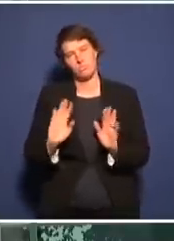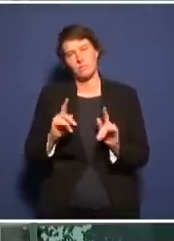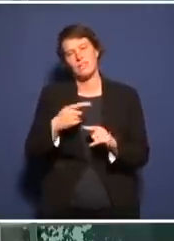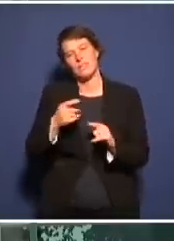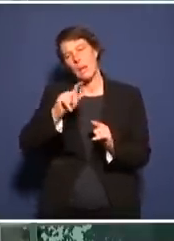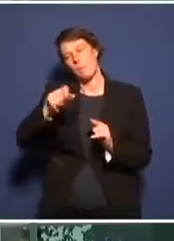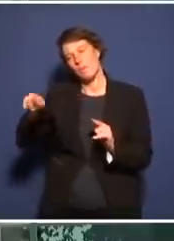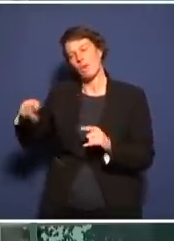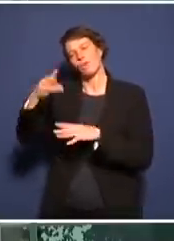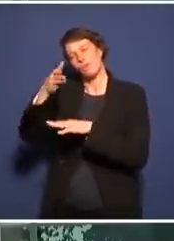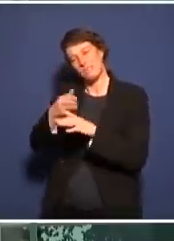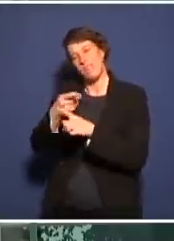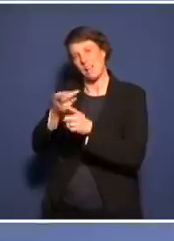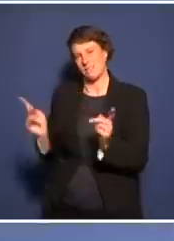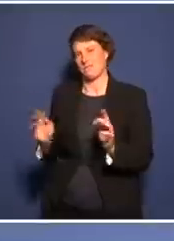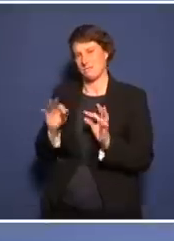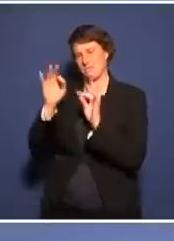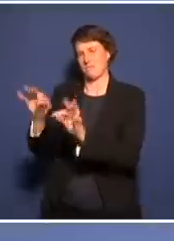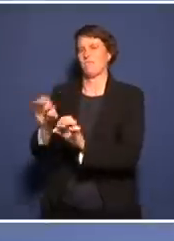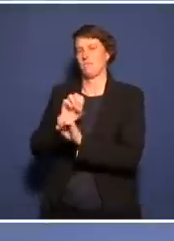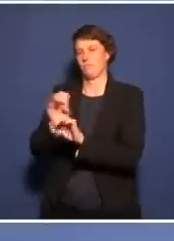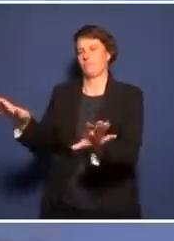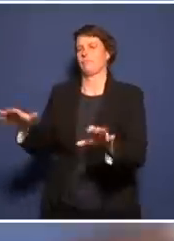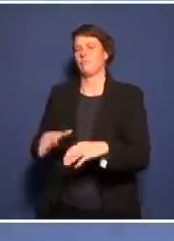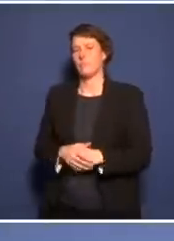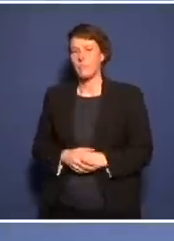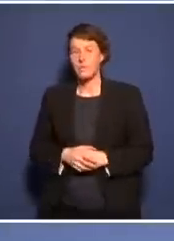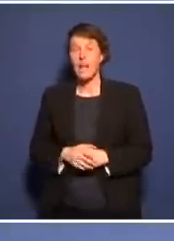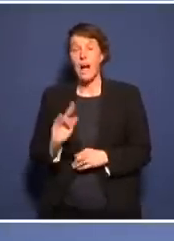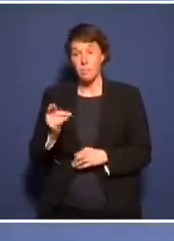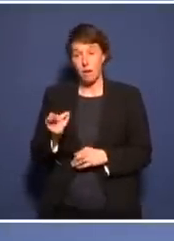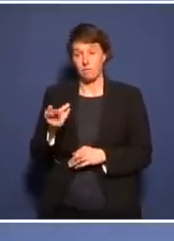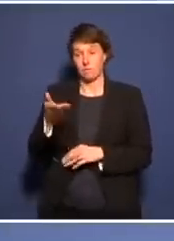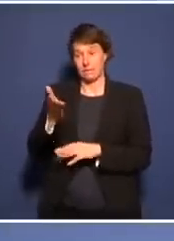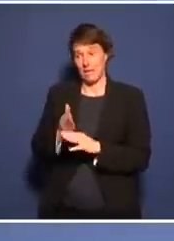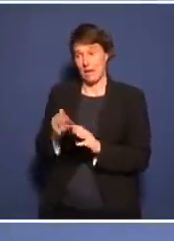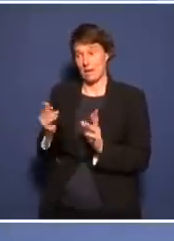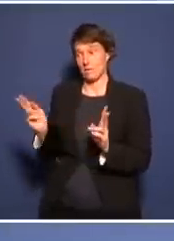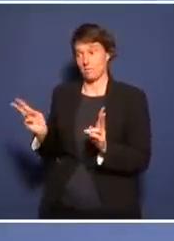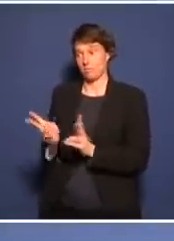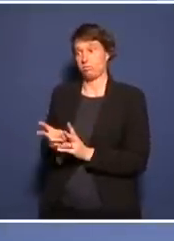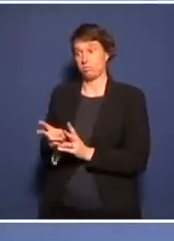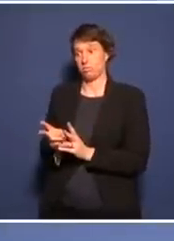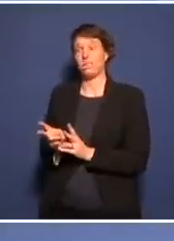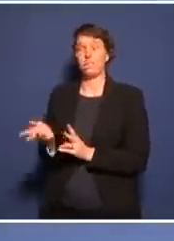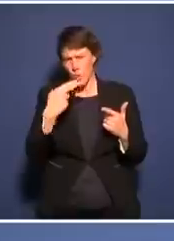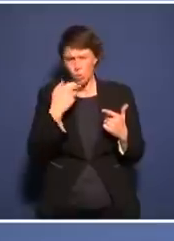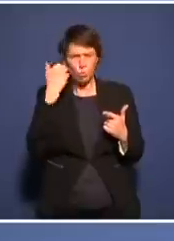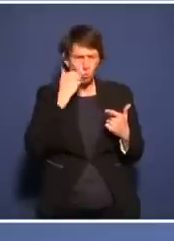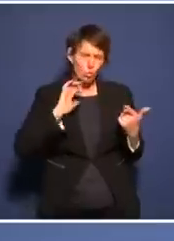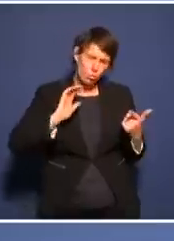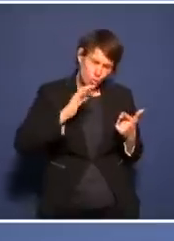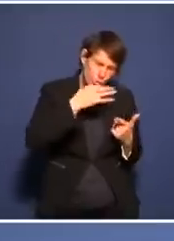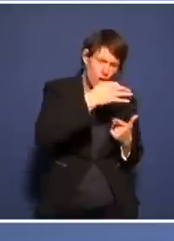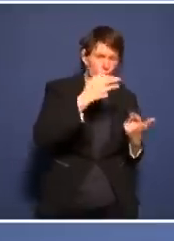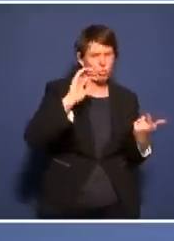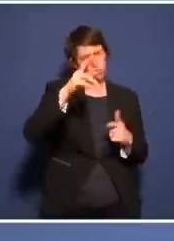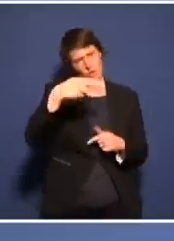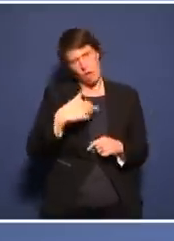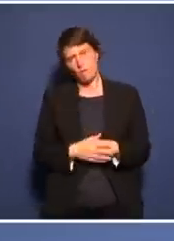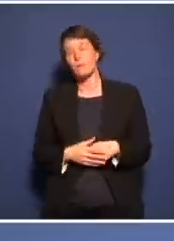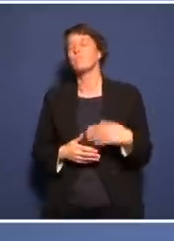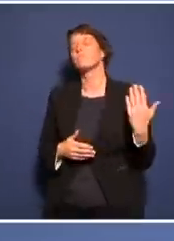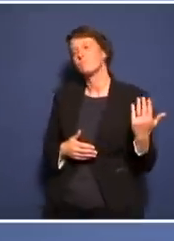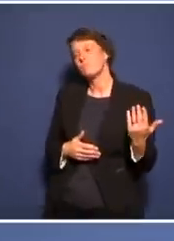so. Jetzt ist es eine Gewissheit. Das ganze Dilemma von Herrn Lauterbach in eine Minute komprimiert. Zur Umsetzung